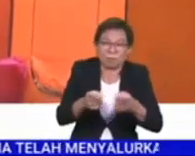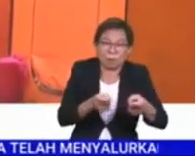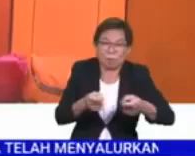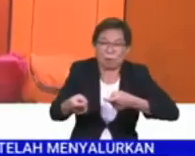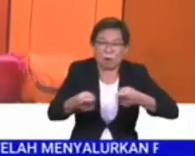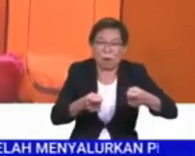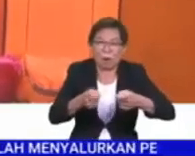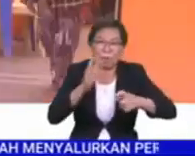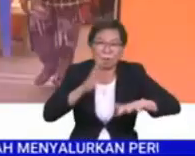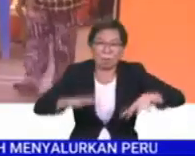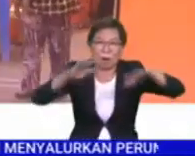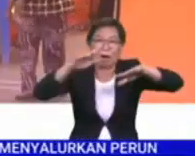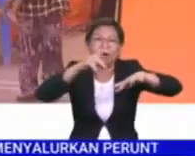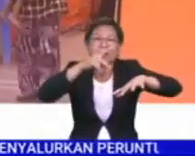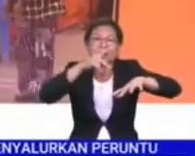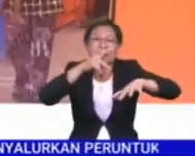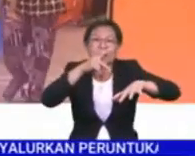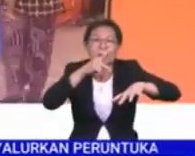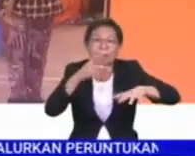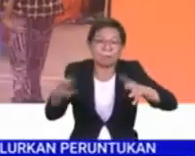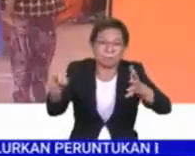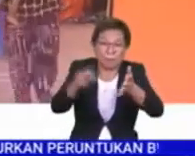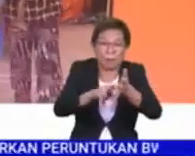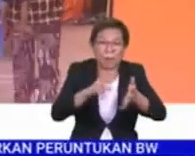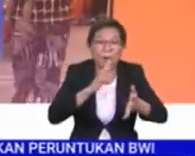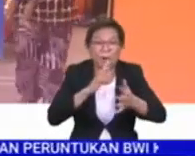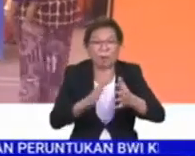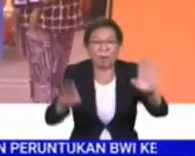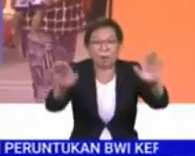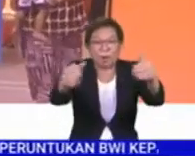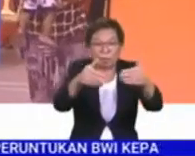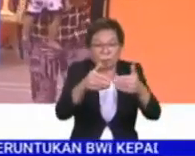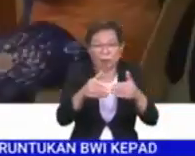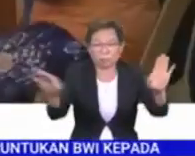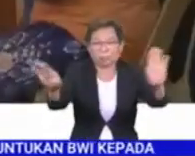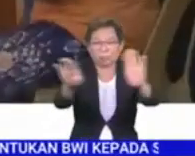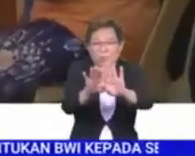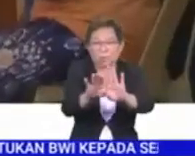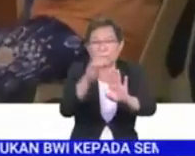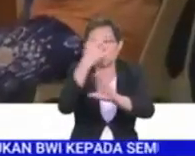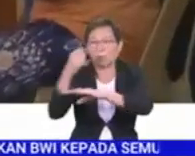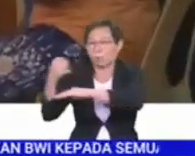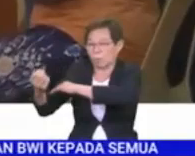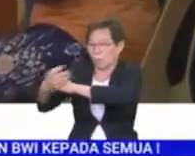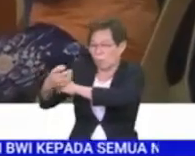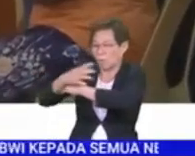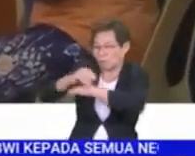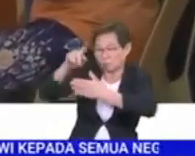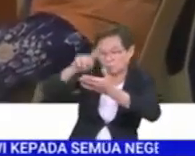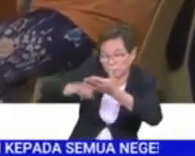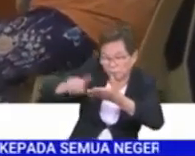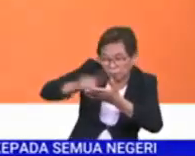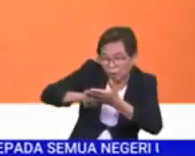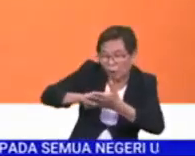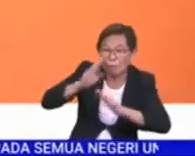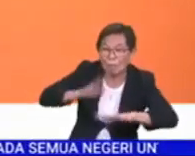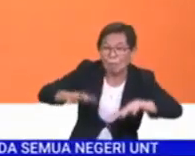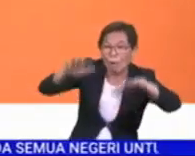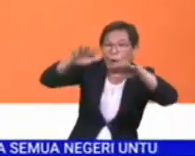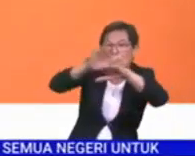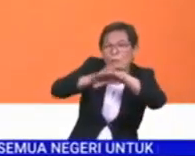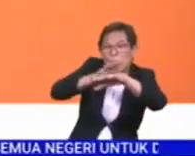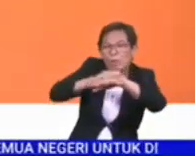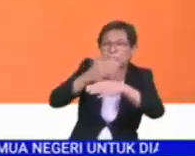Saidi Syari menerusi satu kenyataan berkata, peruntupan PPS itu setelah mendapat nasihat dan meneliti keadaan bencana banji